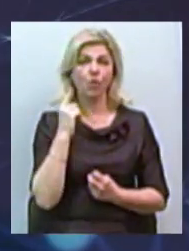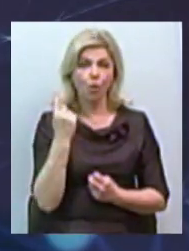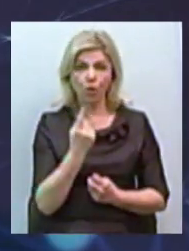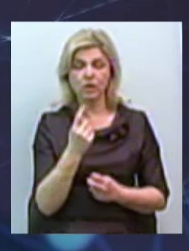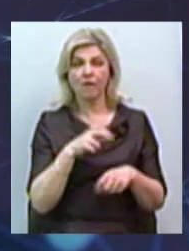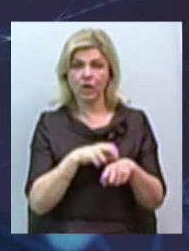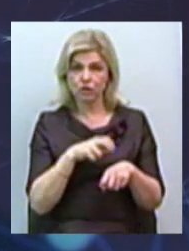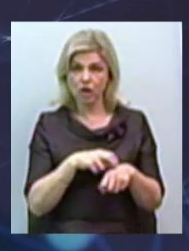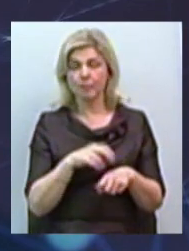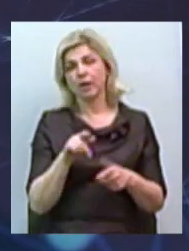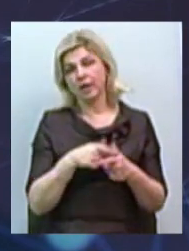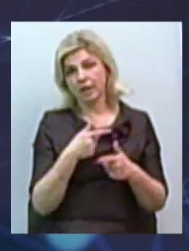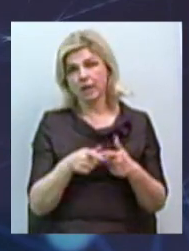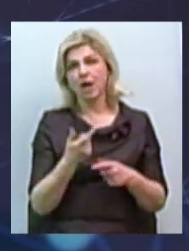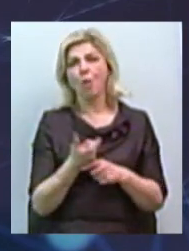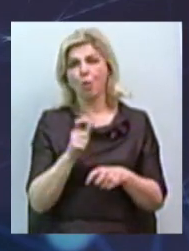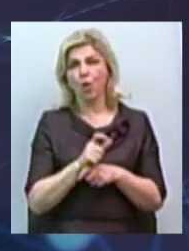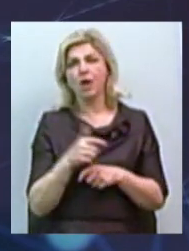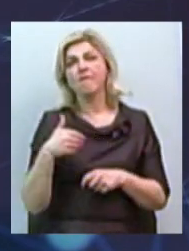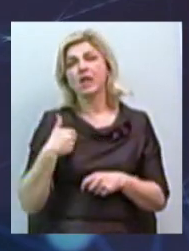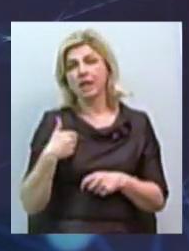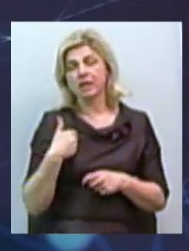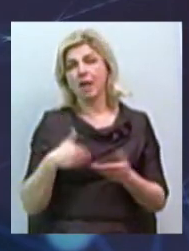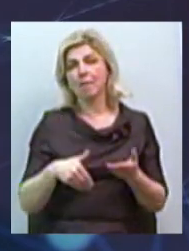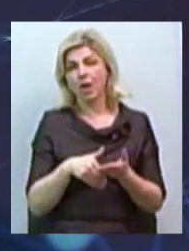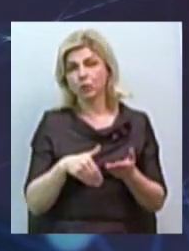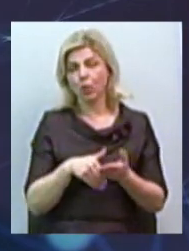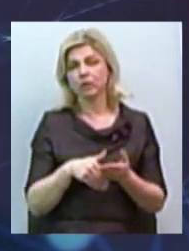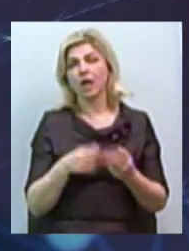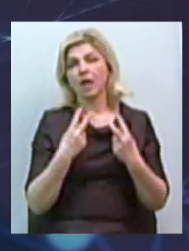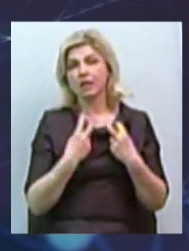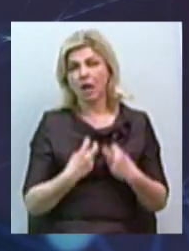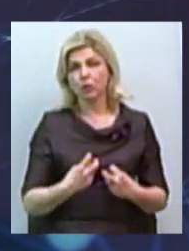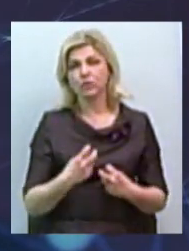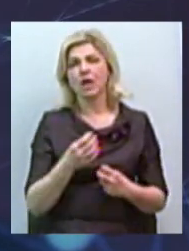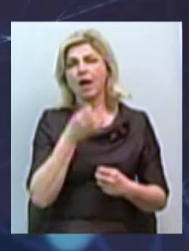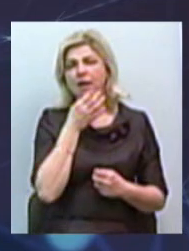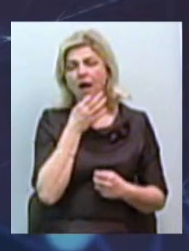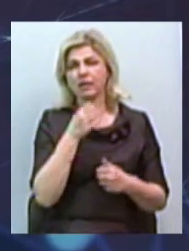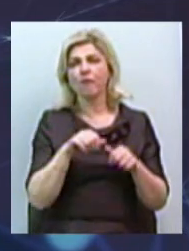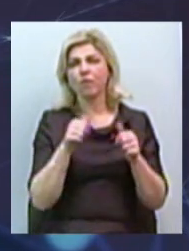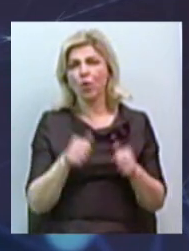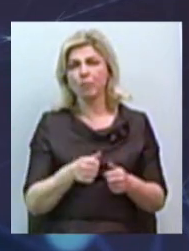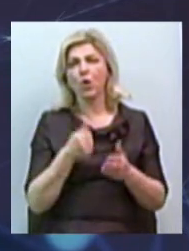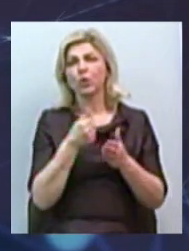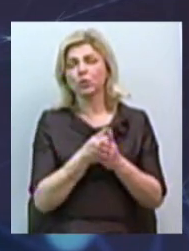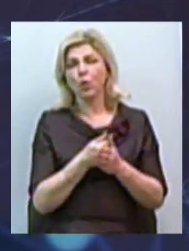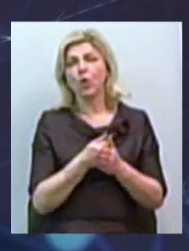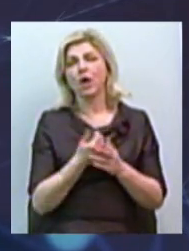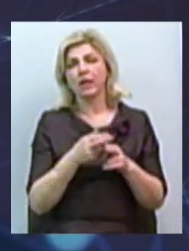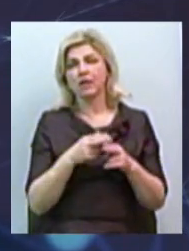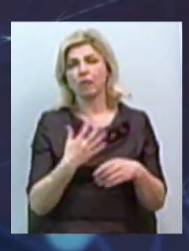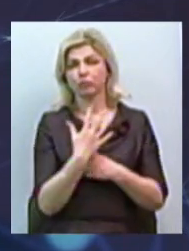більш еффективний метод, який діагностіювали рання форму до клінического проявлення – це